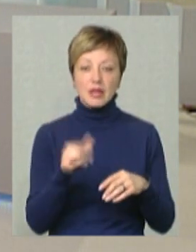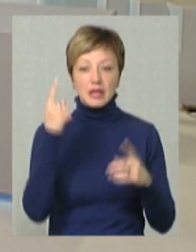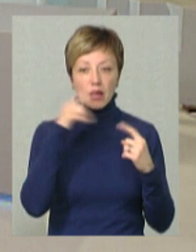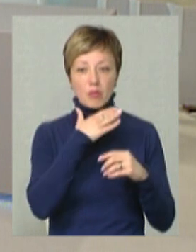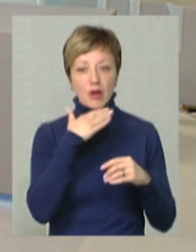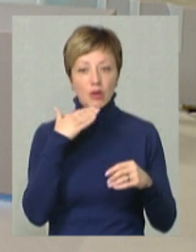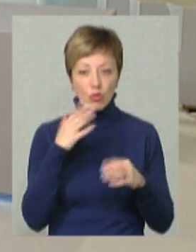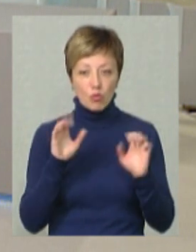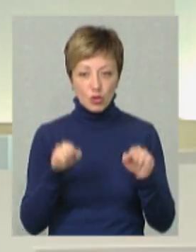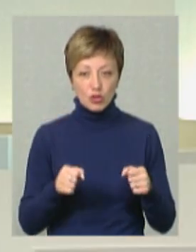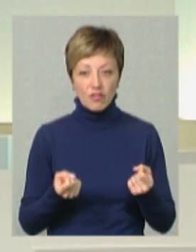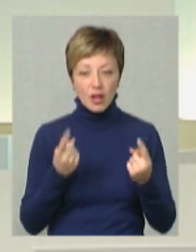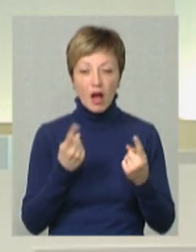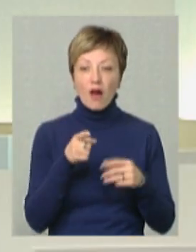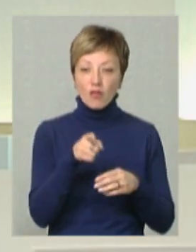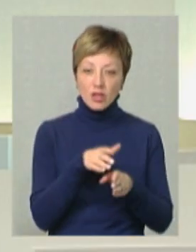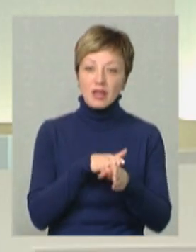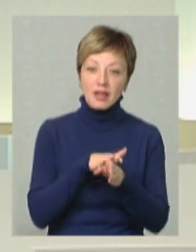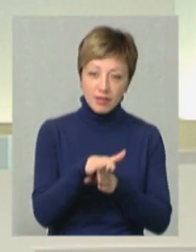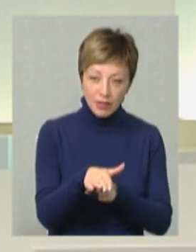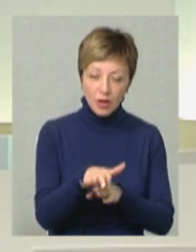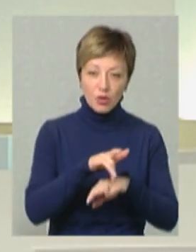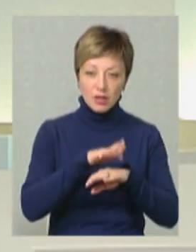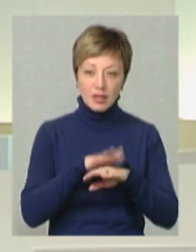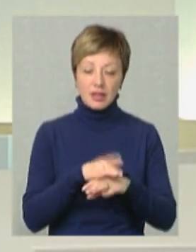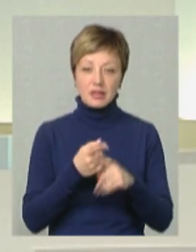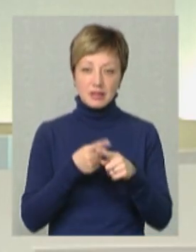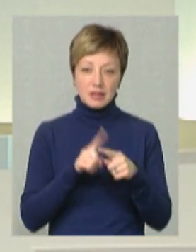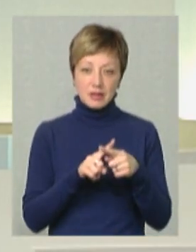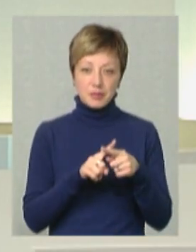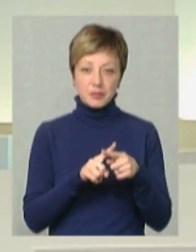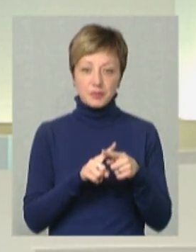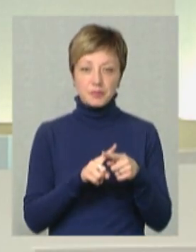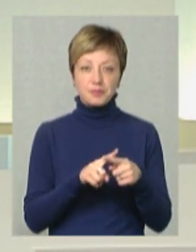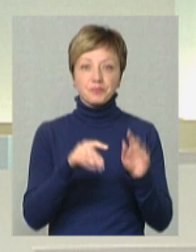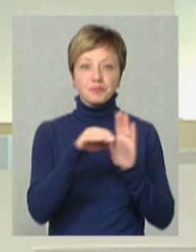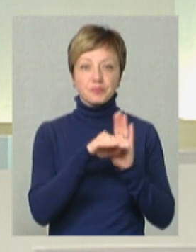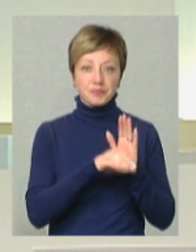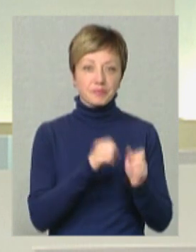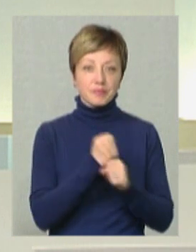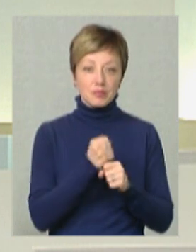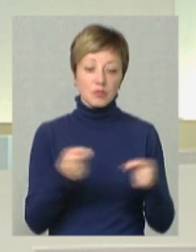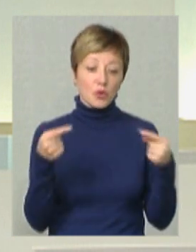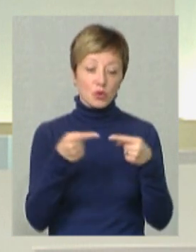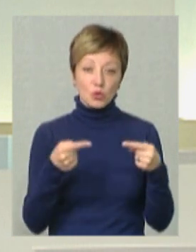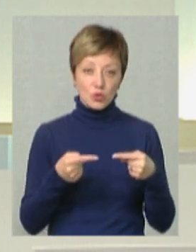ідея у багатьох може виникнути. А вони дійшли до реалізації і система працює точно. І ще раніше,